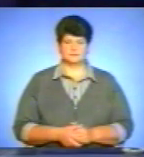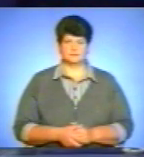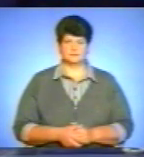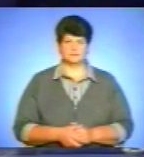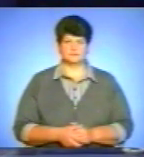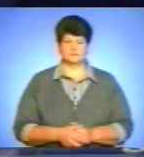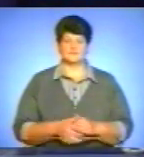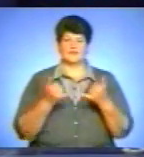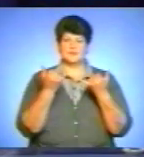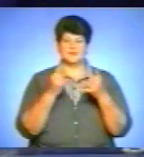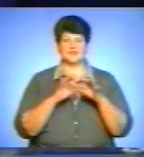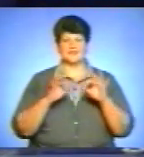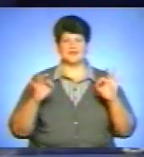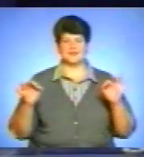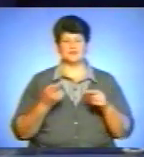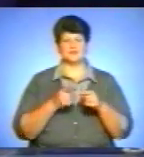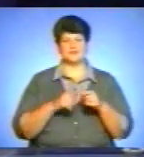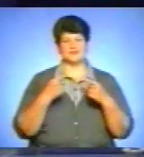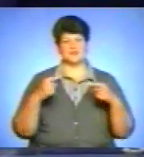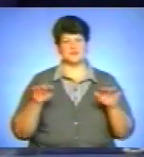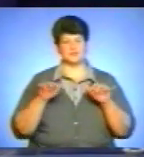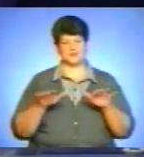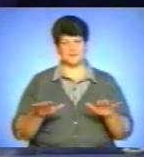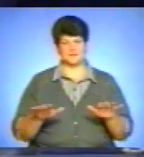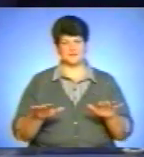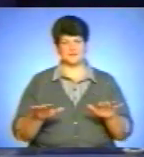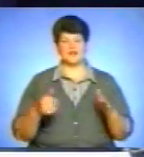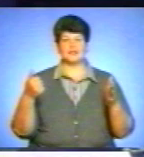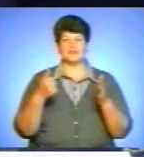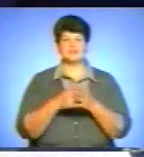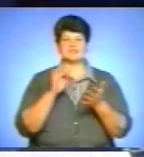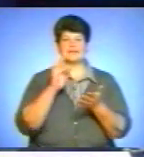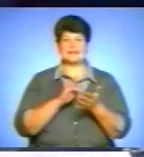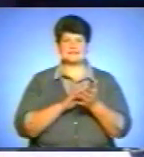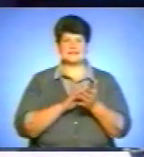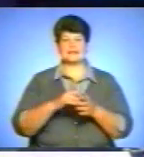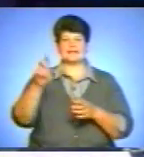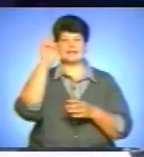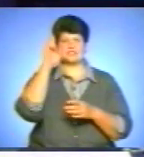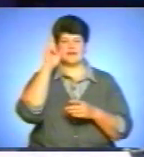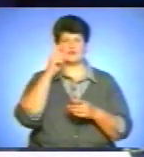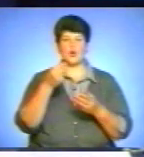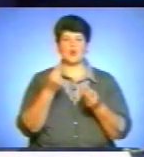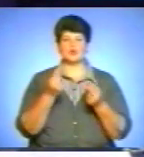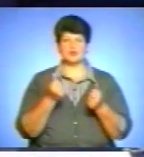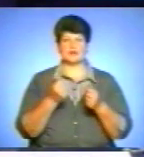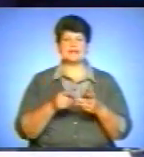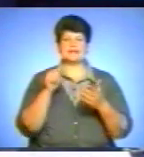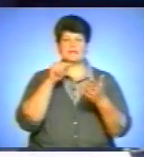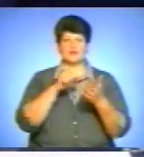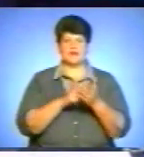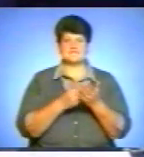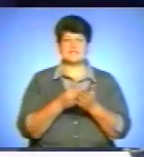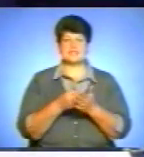А тепер детально про ці та інші події. Децентралізація державного кошторису і цільове фінансування регіонів.